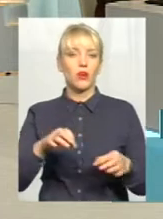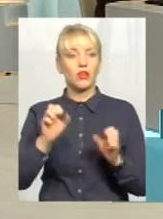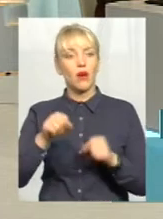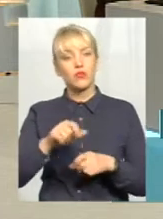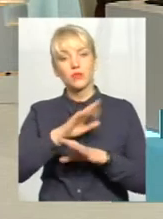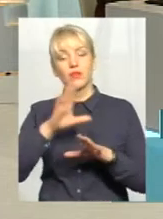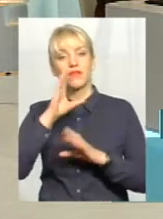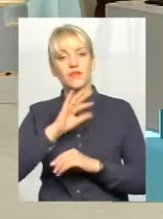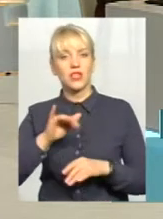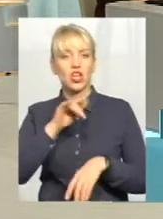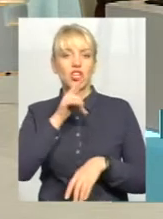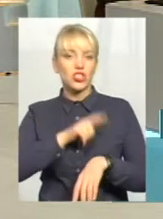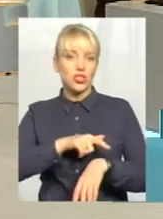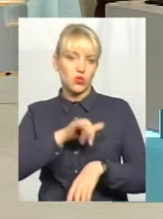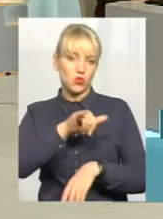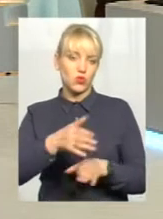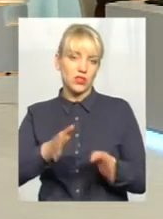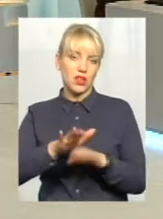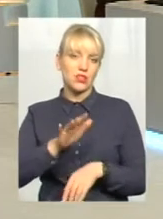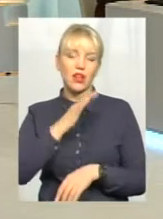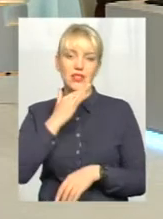і ні, тому що часу в нього залишалося небагато.